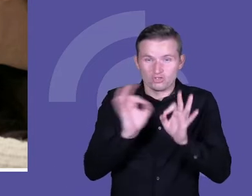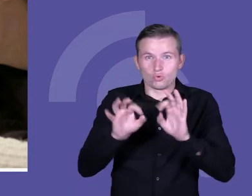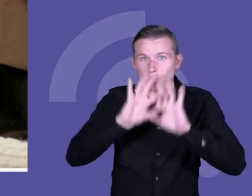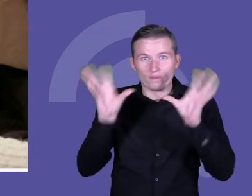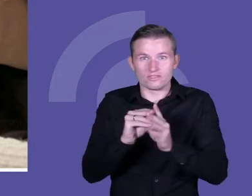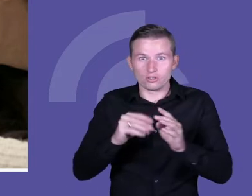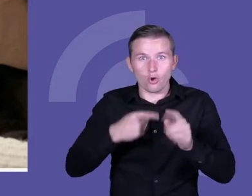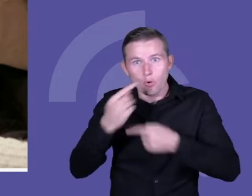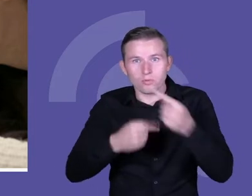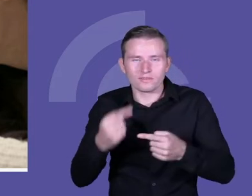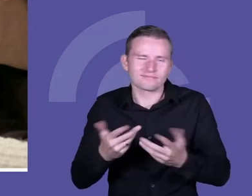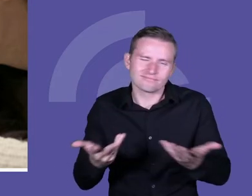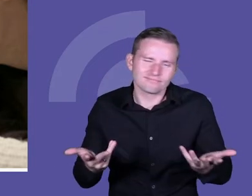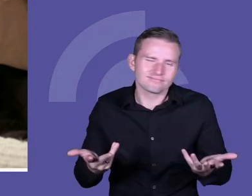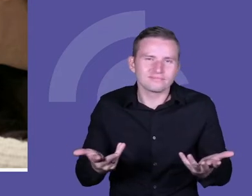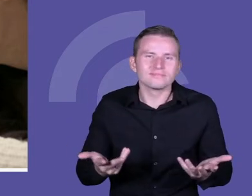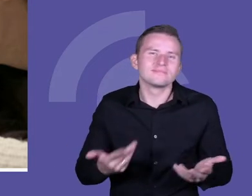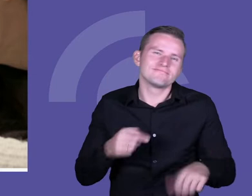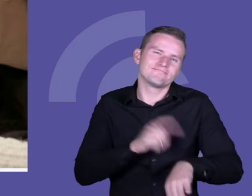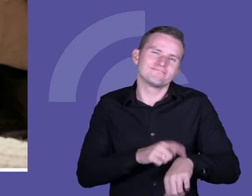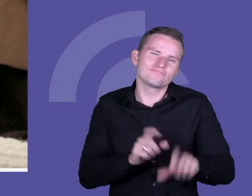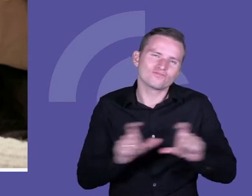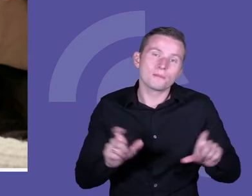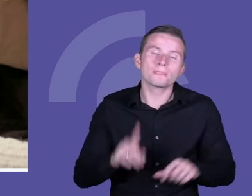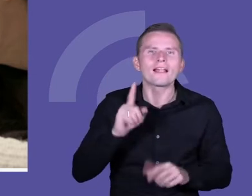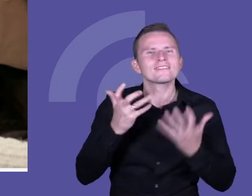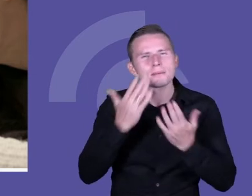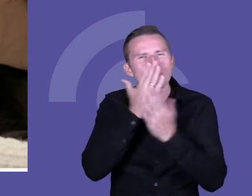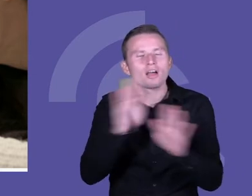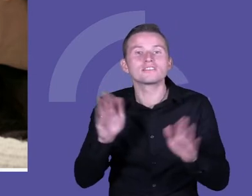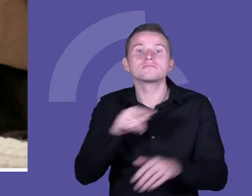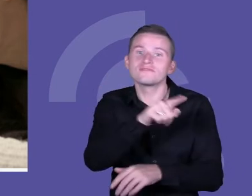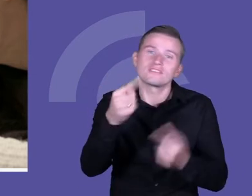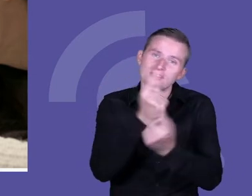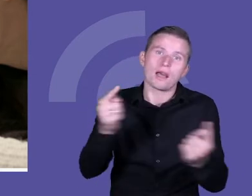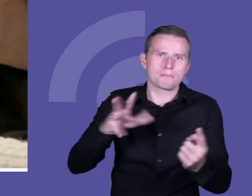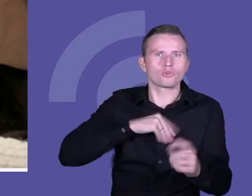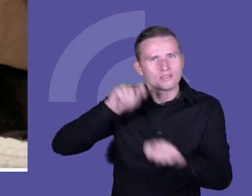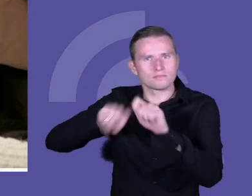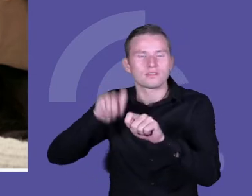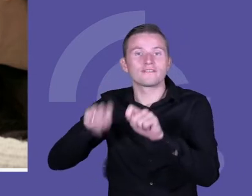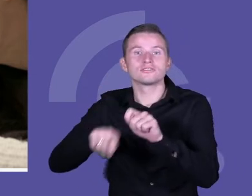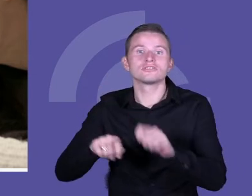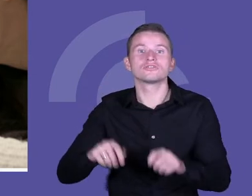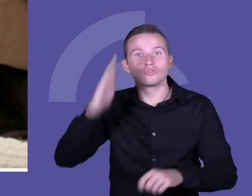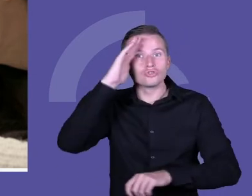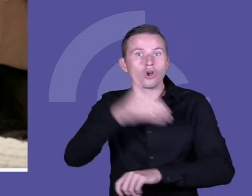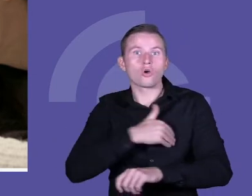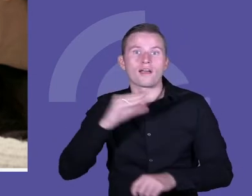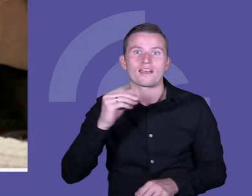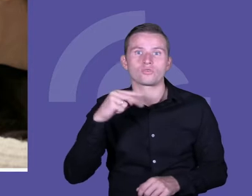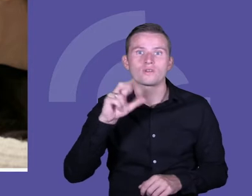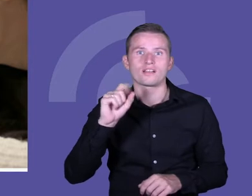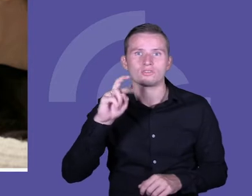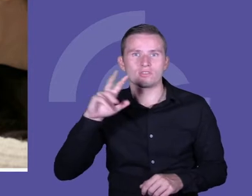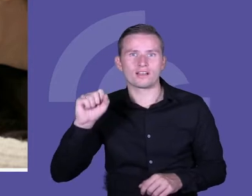na czas, jak to zawsze, natomiast chciałam Państwu pokazać, gdzie mogą Państwo je znaleźć. Zapraszam na naszą stronę szkołaedukatoraceo.org